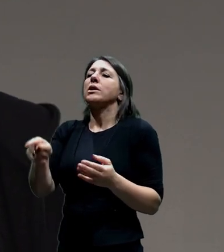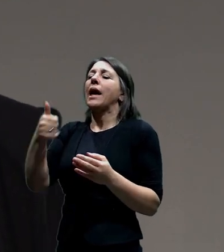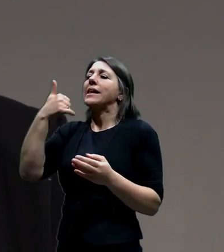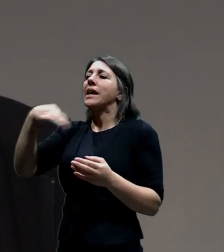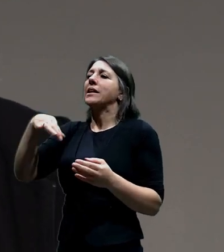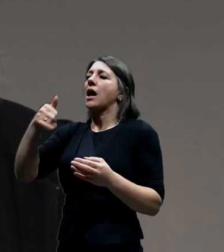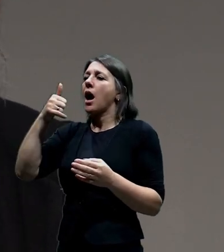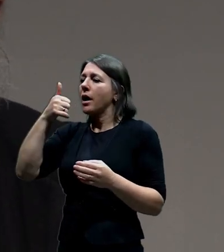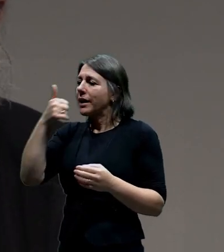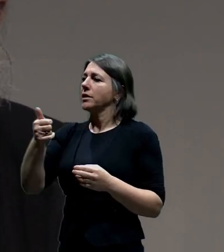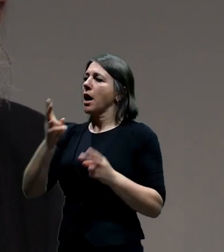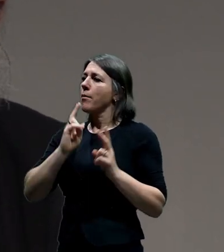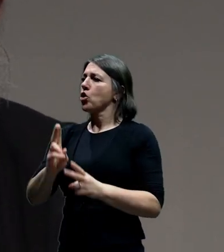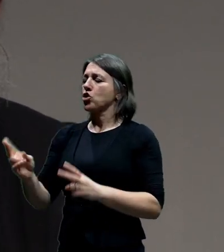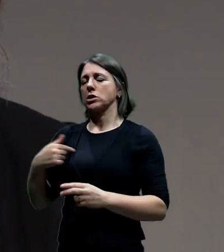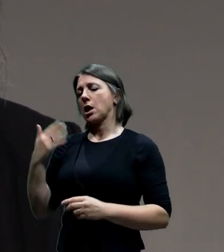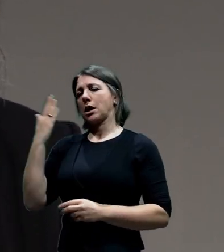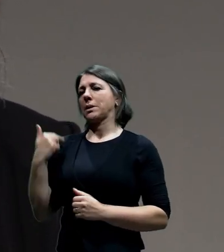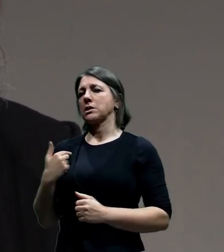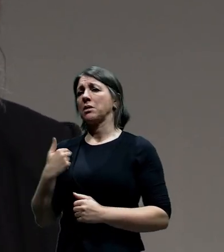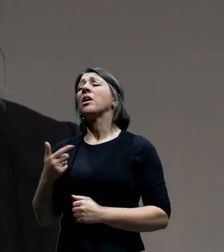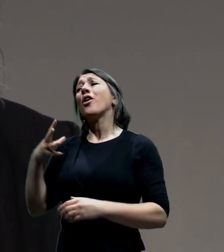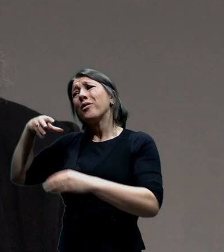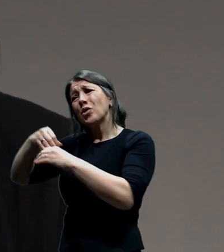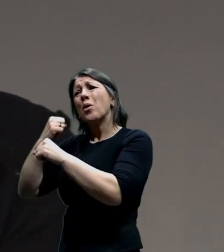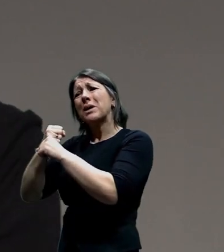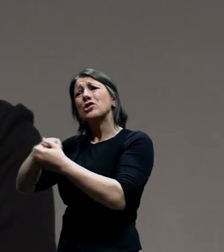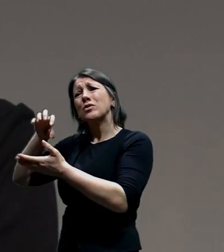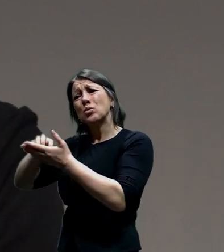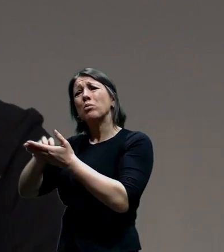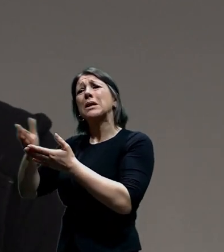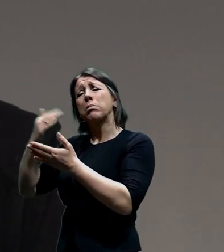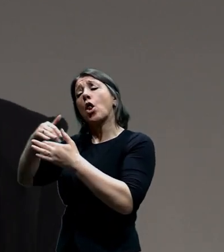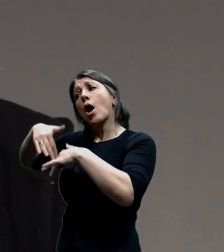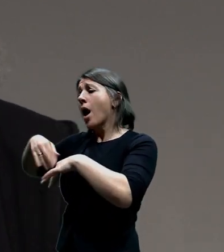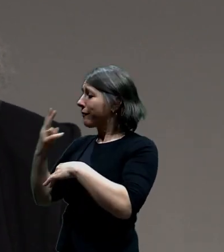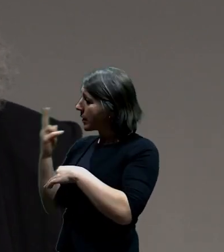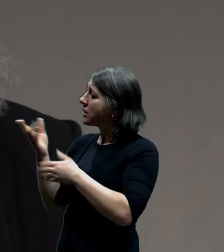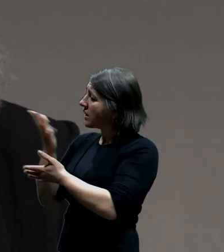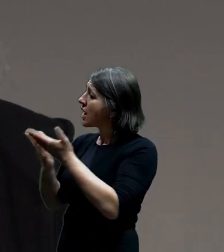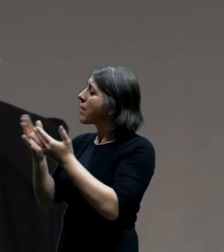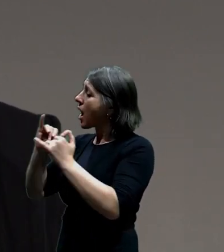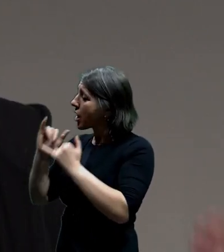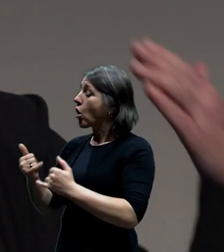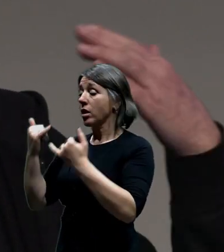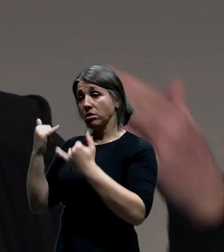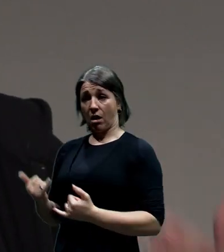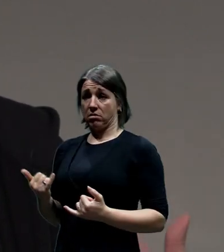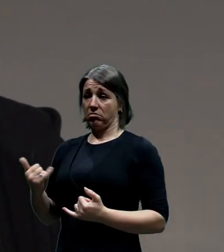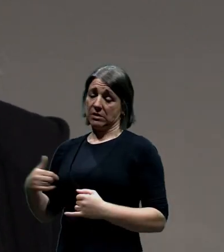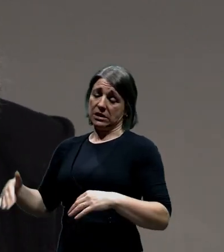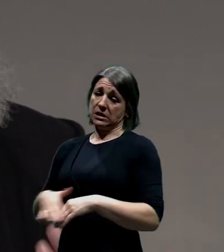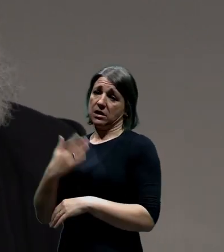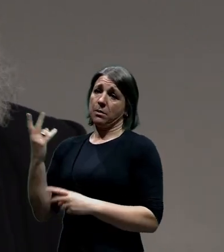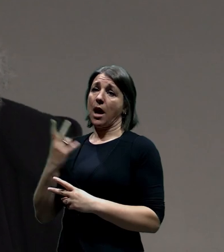já si to prostě nemyslím. I když jsem vlastně u toho byl, vlastně pozoroval jsem to nějak, tak teď musím říct, že vlastně třeba třeba tahleta